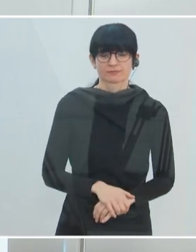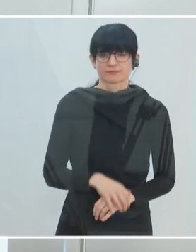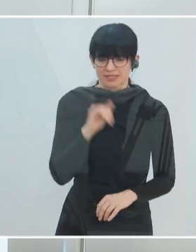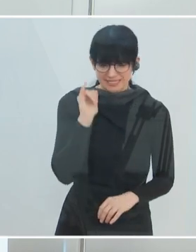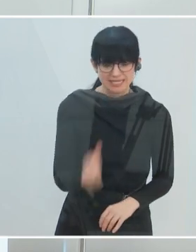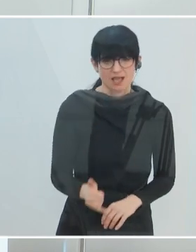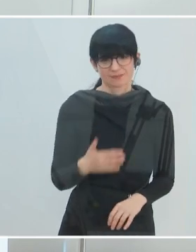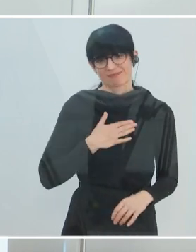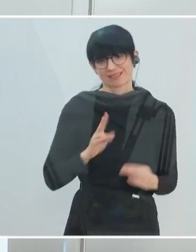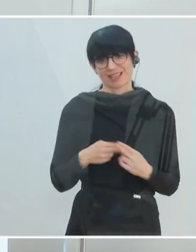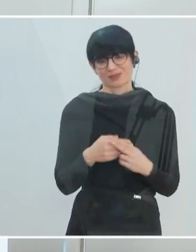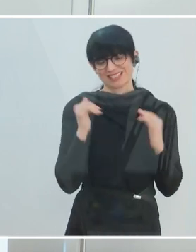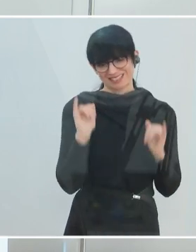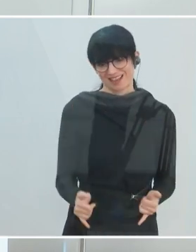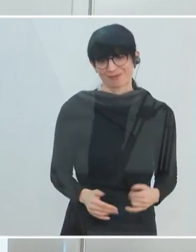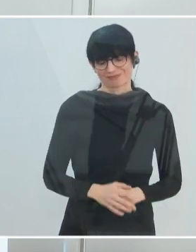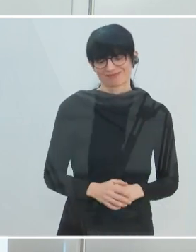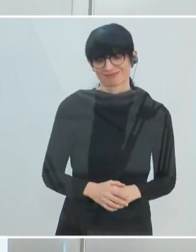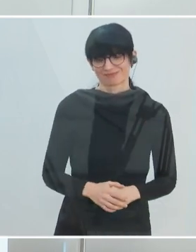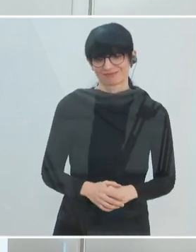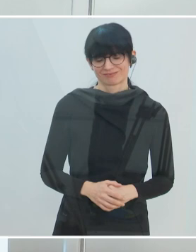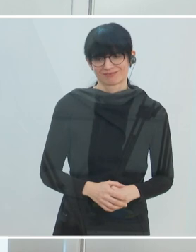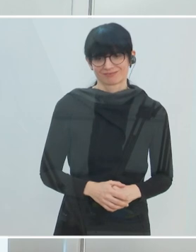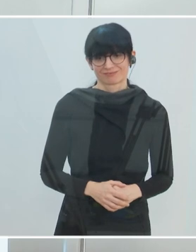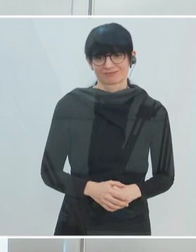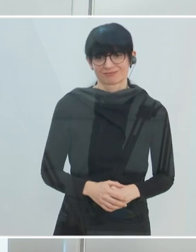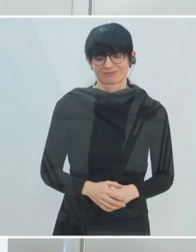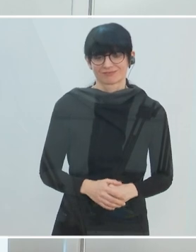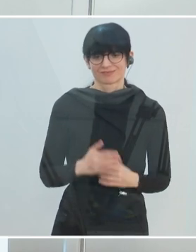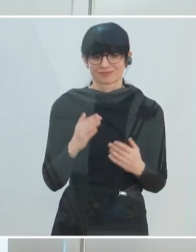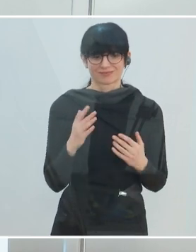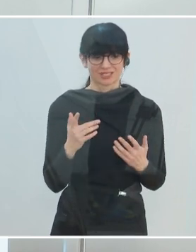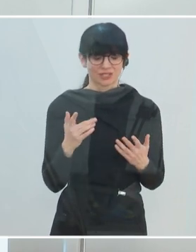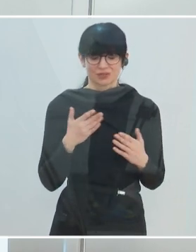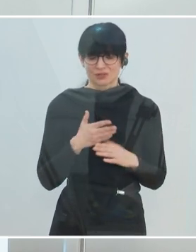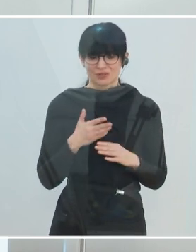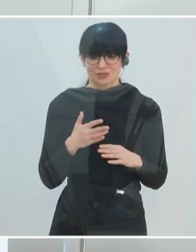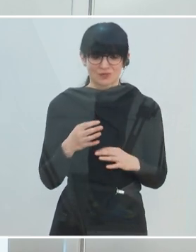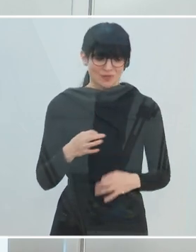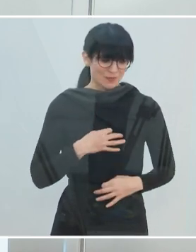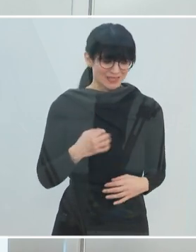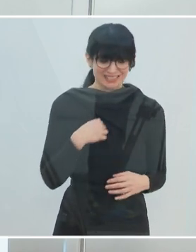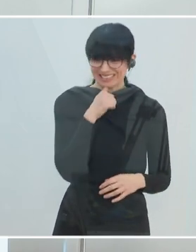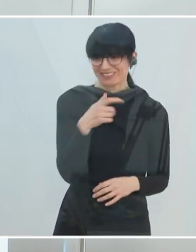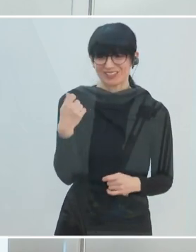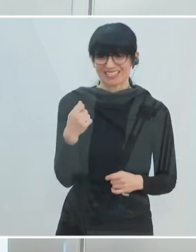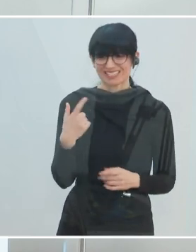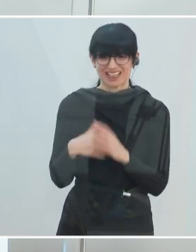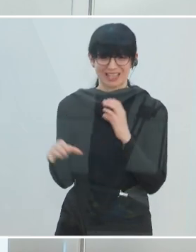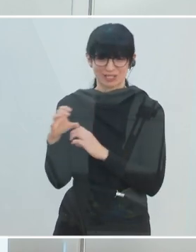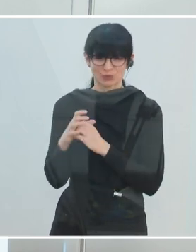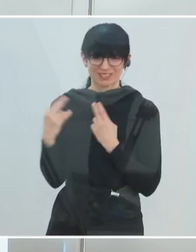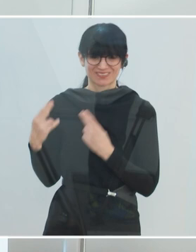Ja. Erstens. Zweitens, das Entscheidende sind aus meiner Sicht nicht die finanziellen Ressourcen,